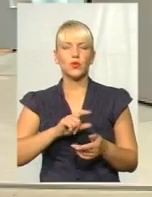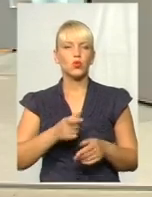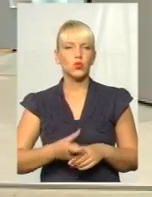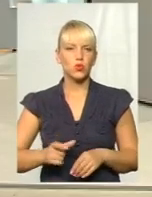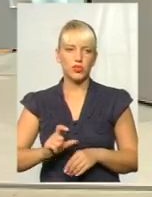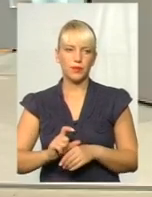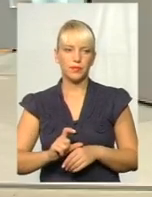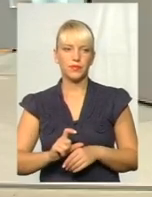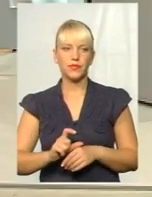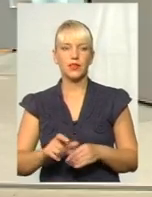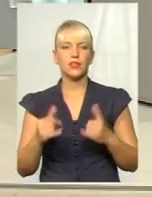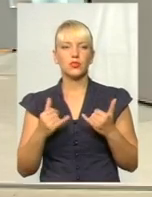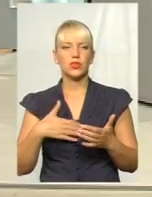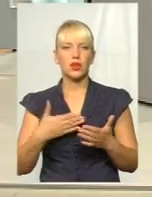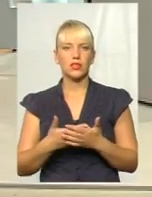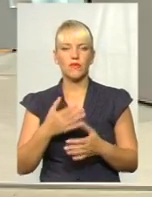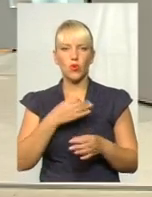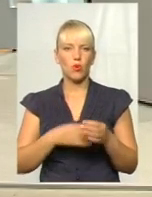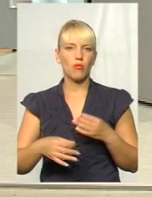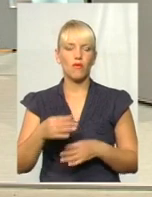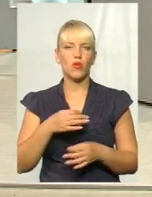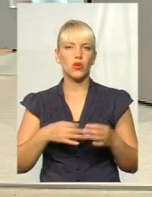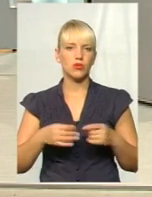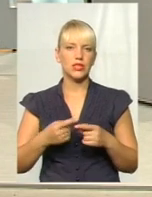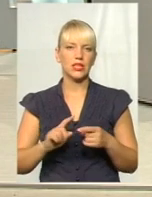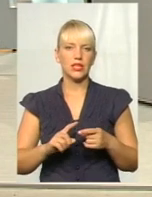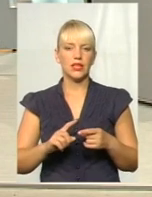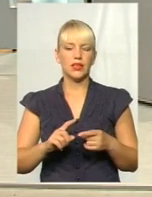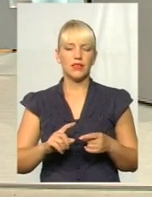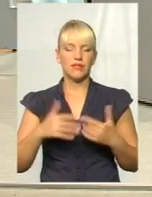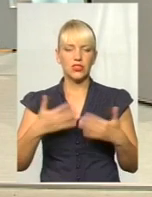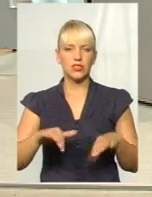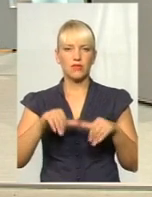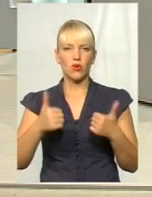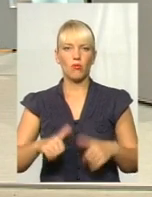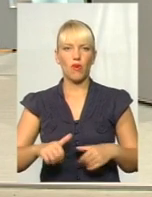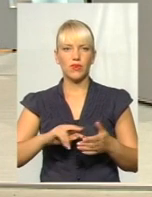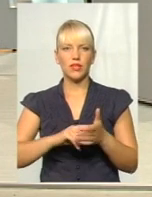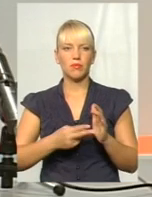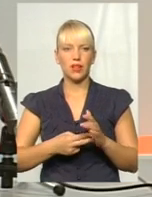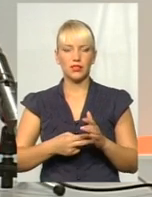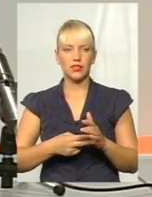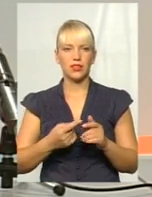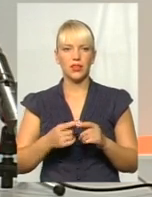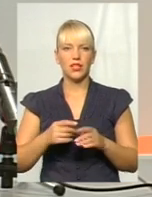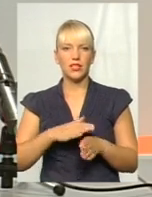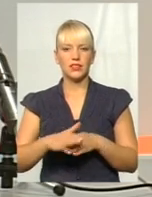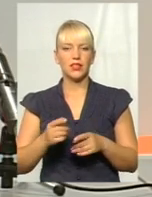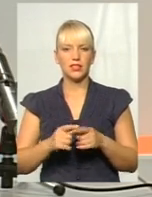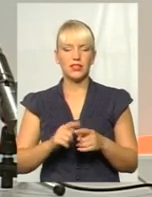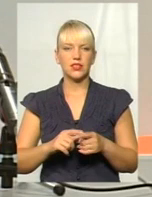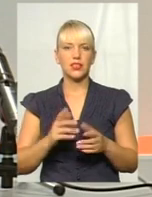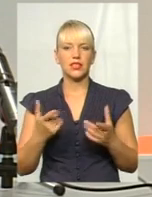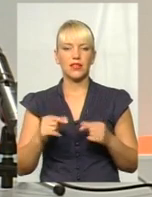сьогодні активно обговорюється вже сформований план актуалізації цієї стратегії, в якій включені